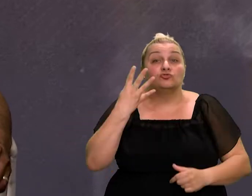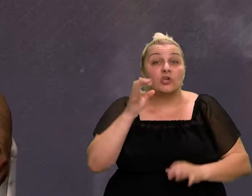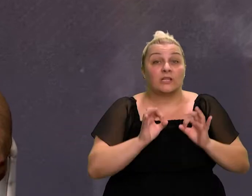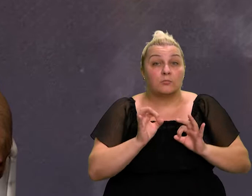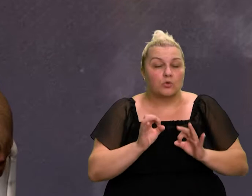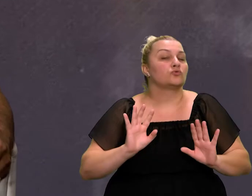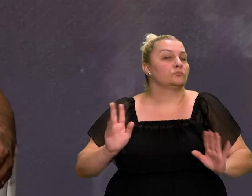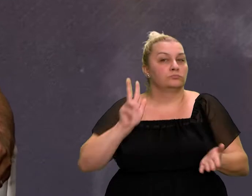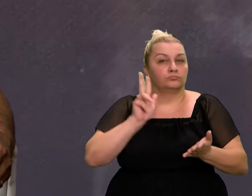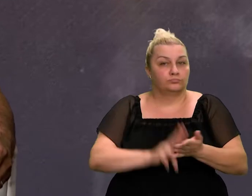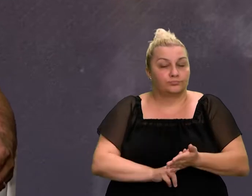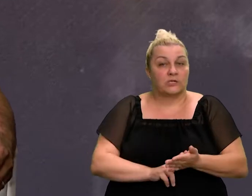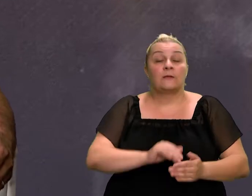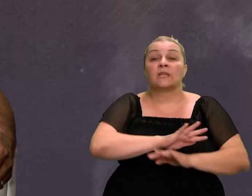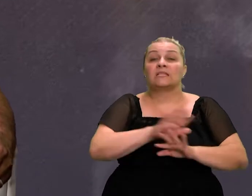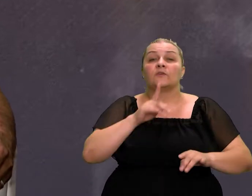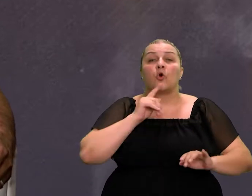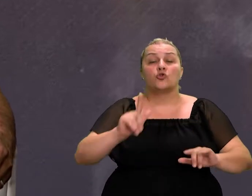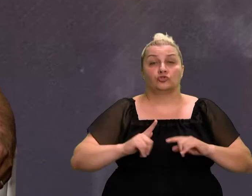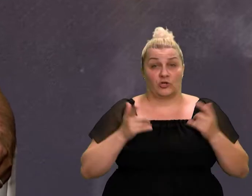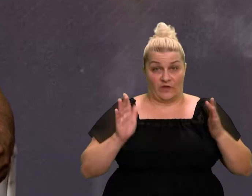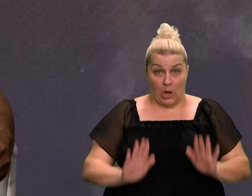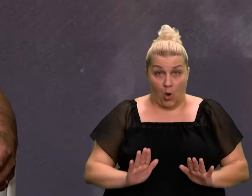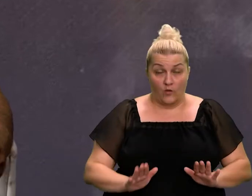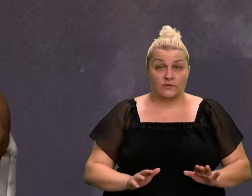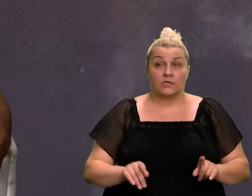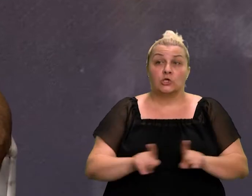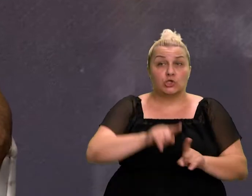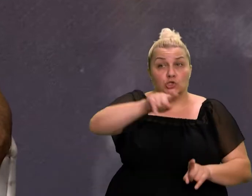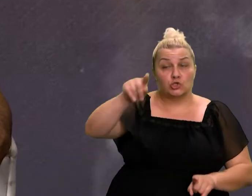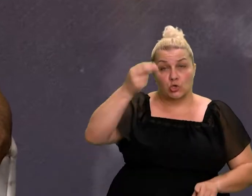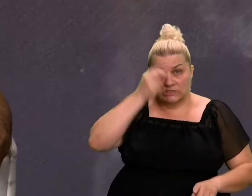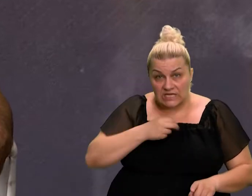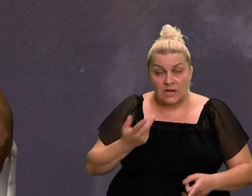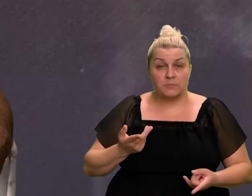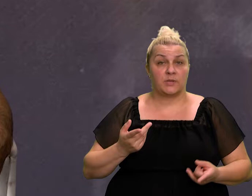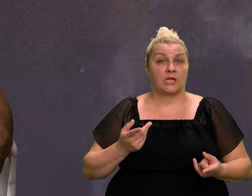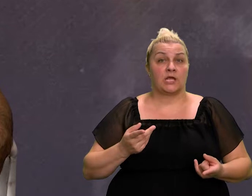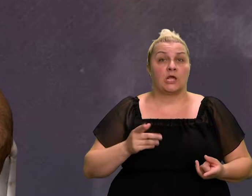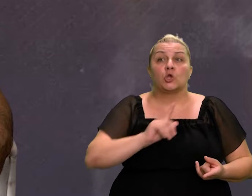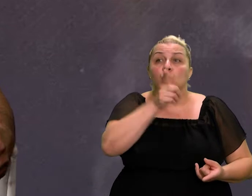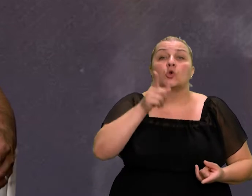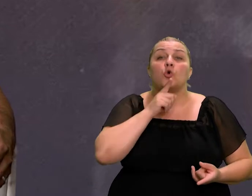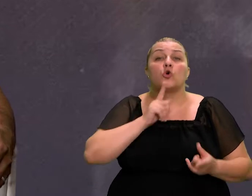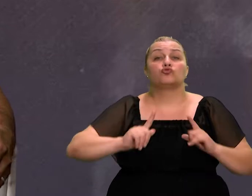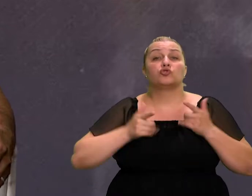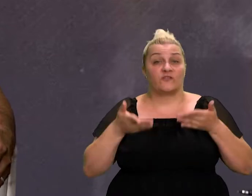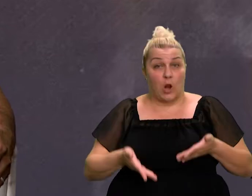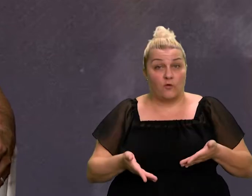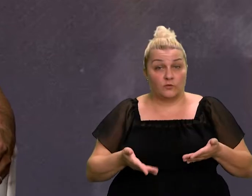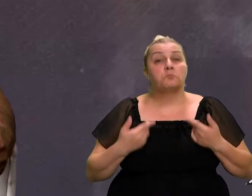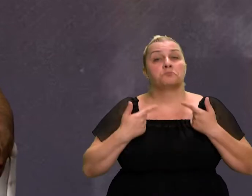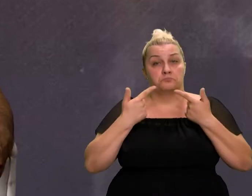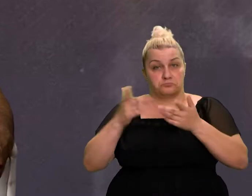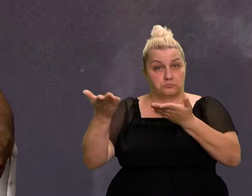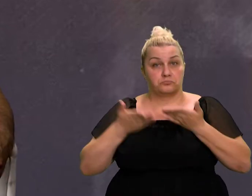stanovnici koji su živili tu, i Srbi i svi ostali, su tada bili dobro došli.